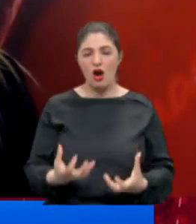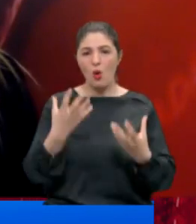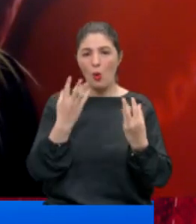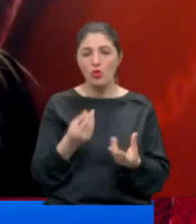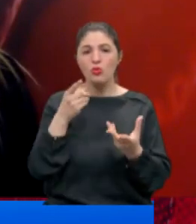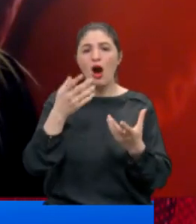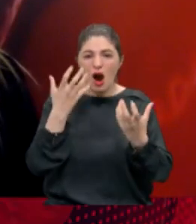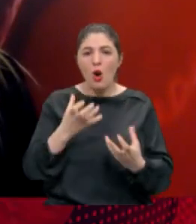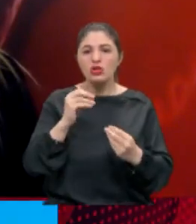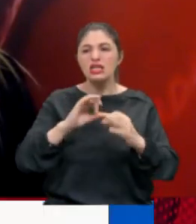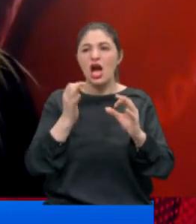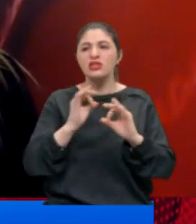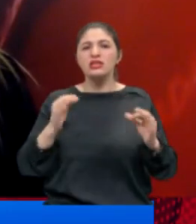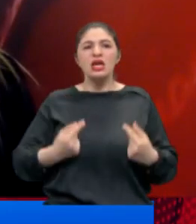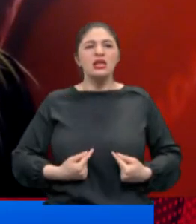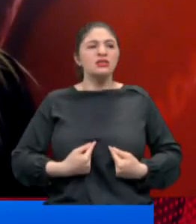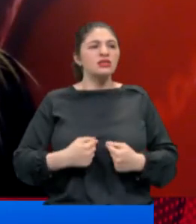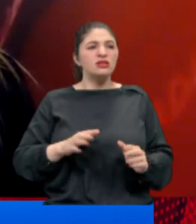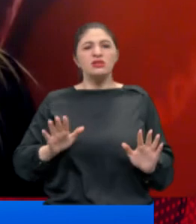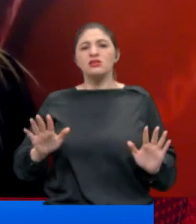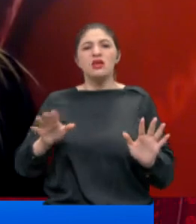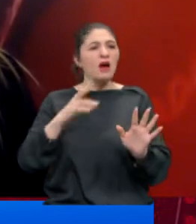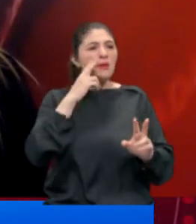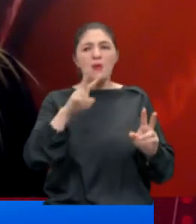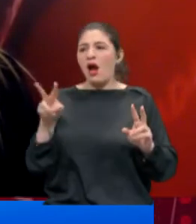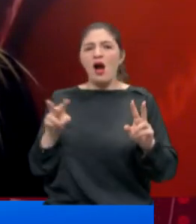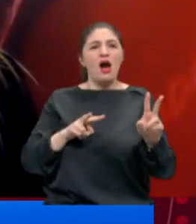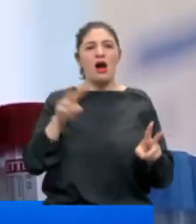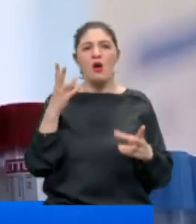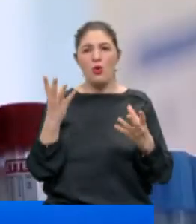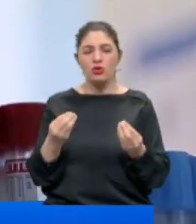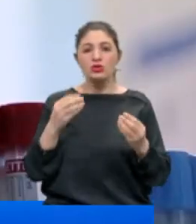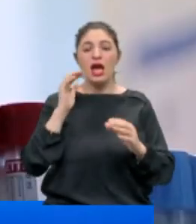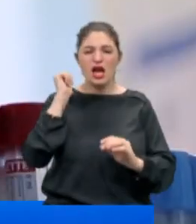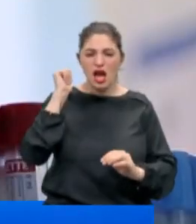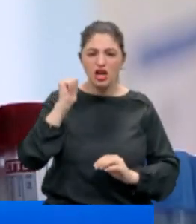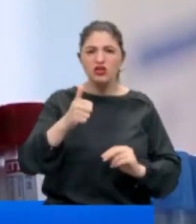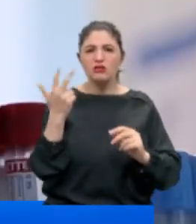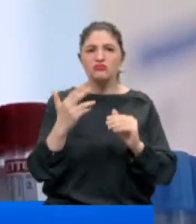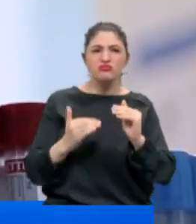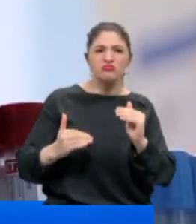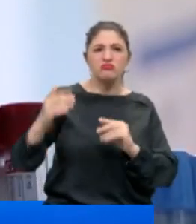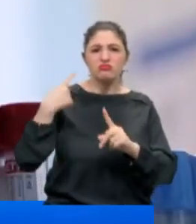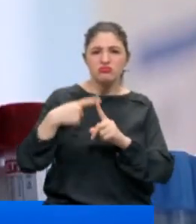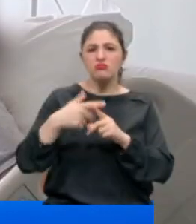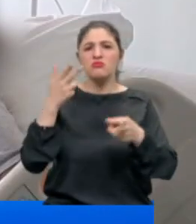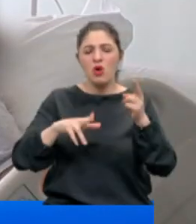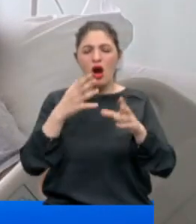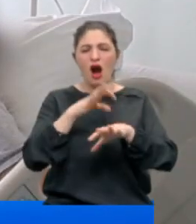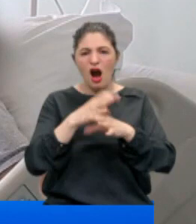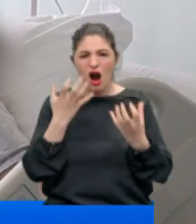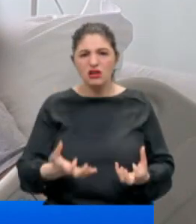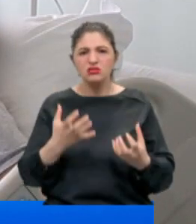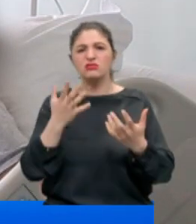arttığı zaman böyle çaresizlik hissiyle sağa sola koşuşturuyoruz. Her geçen gün artan vaka vefat ve ağır hasta